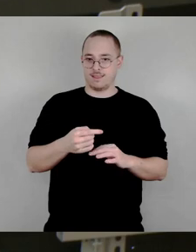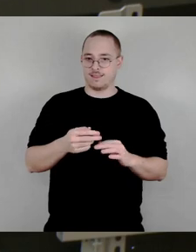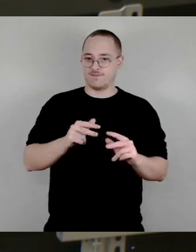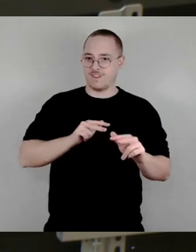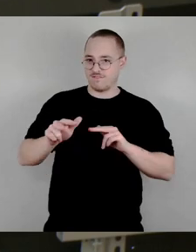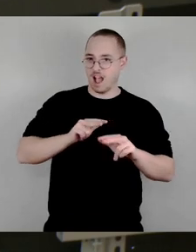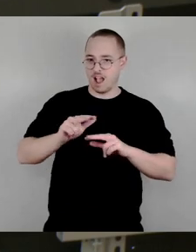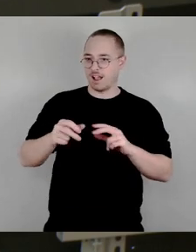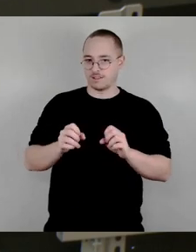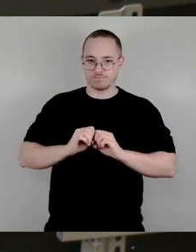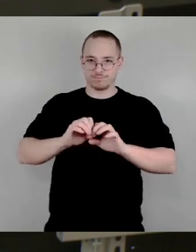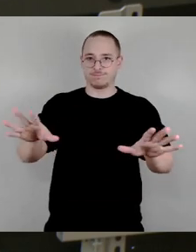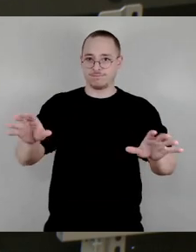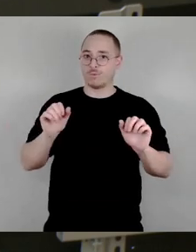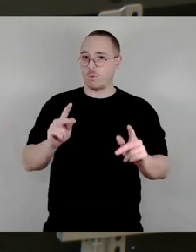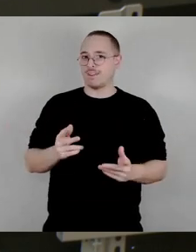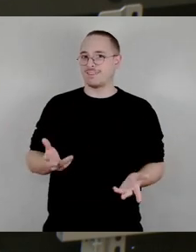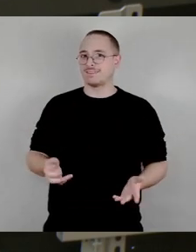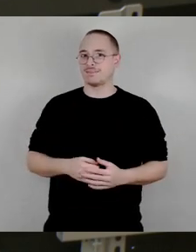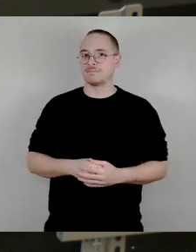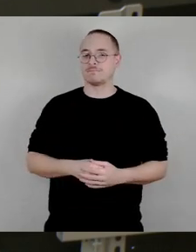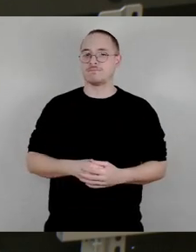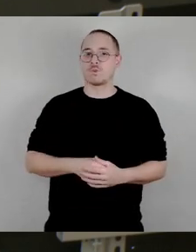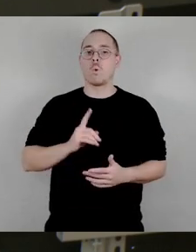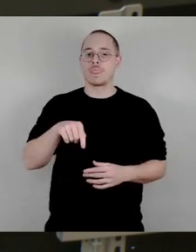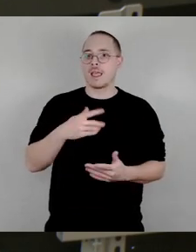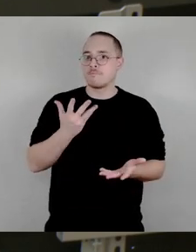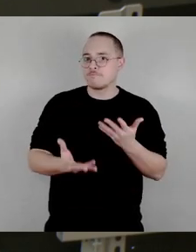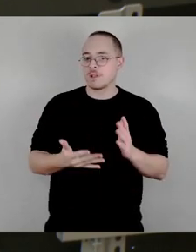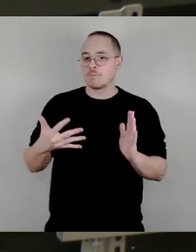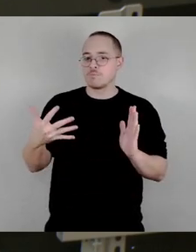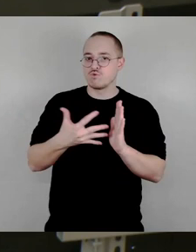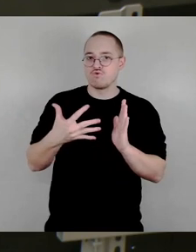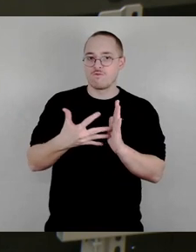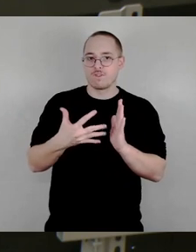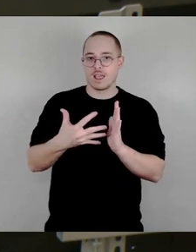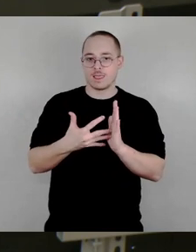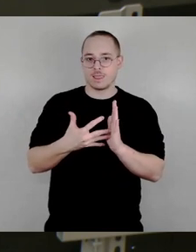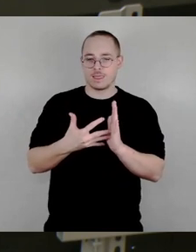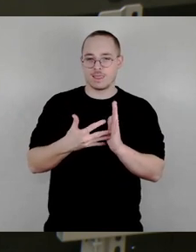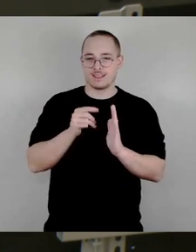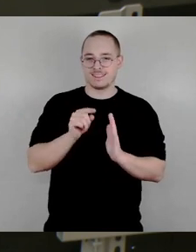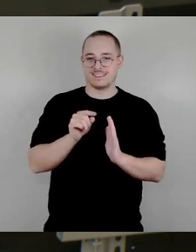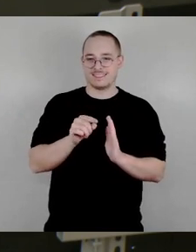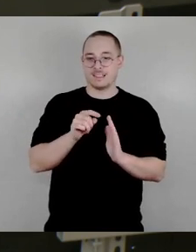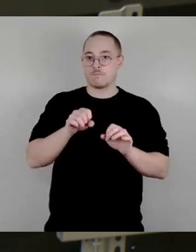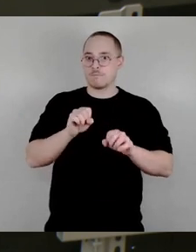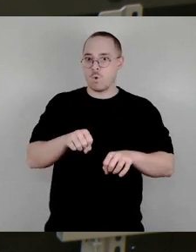Und vielleicht sollte man mal prüfen, rechtlich prüfen, ob es eine Möglichkeit gibt, einen Teil dieses